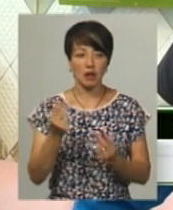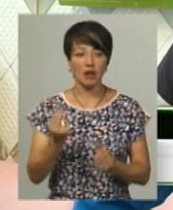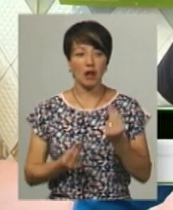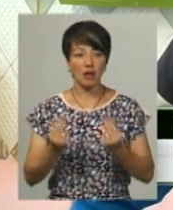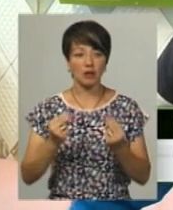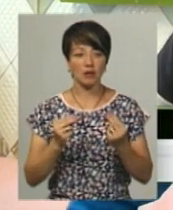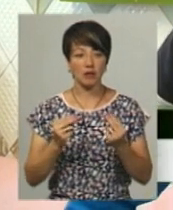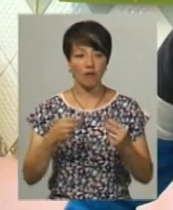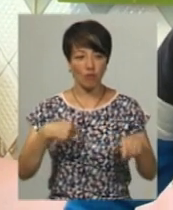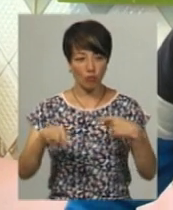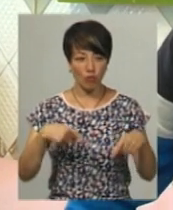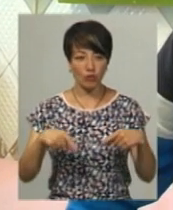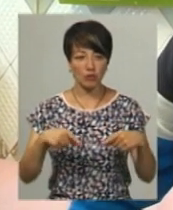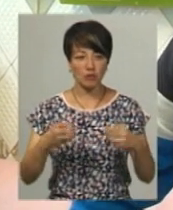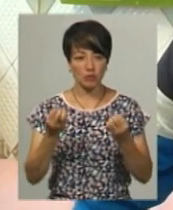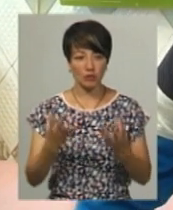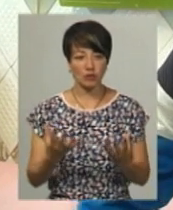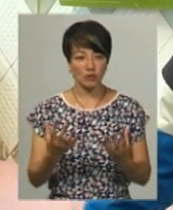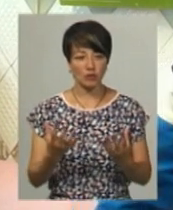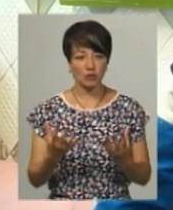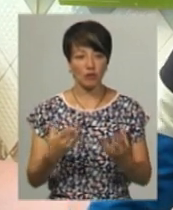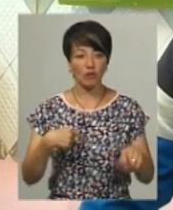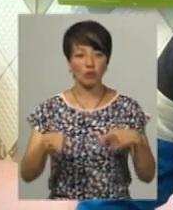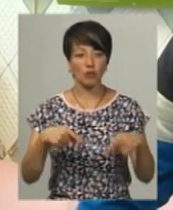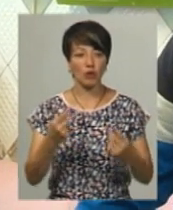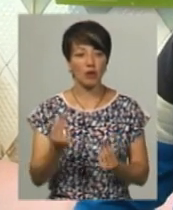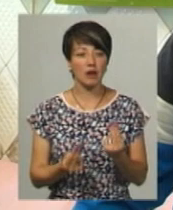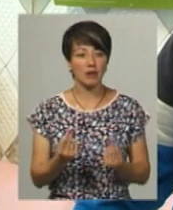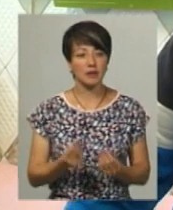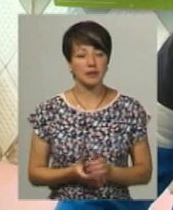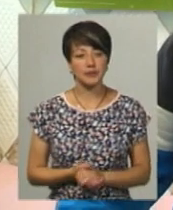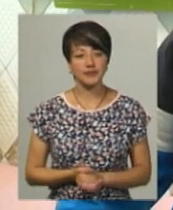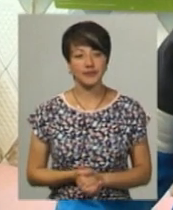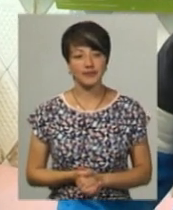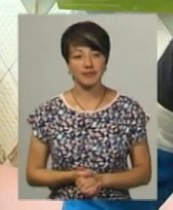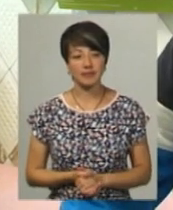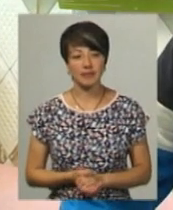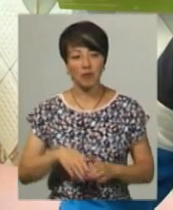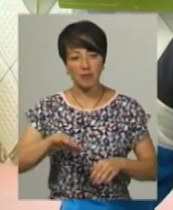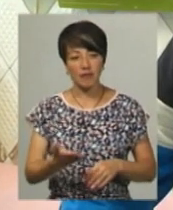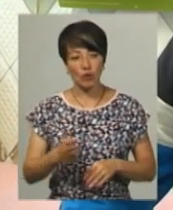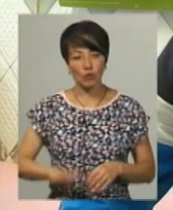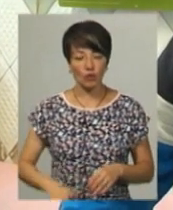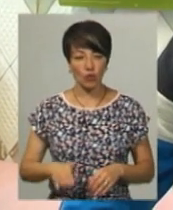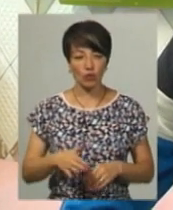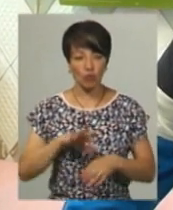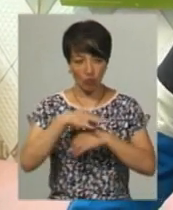Це ви футбол грали чи так просто бігали? Футбол грали. І ти підвернув ногу? Так. Сильно боліли?